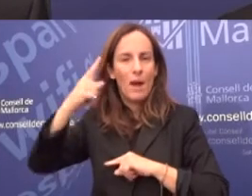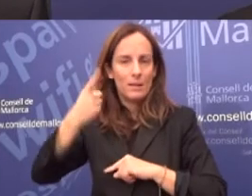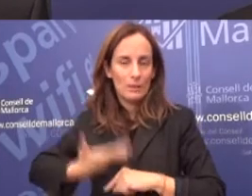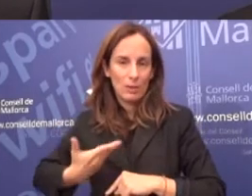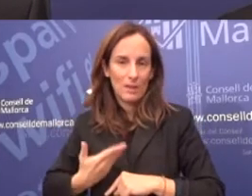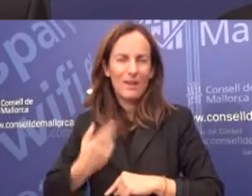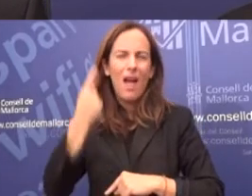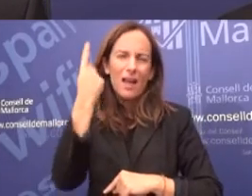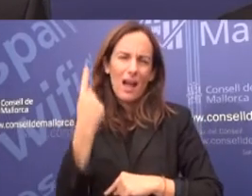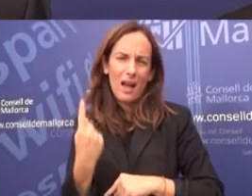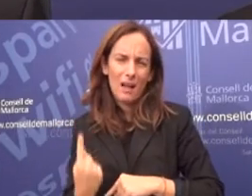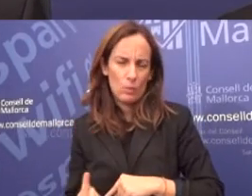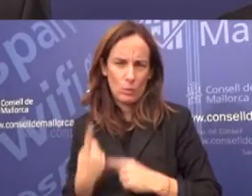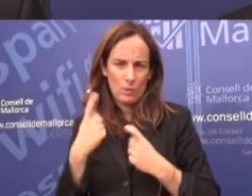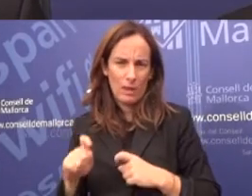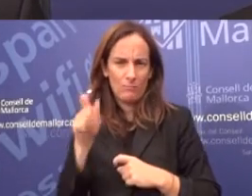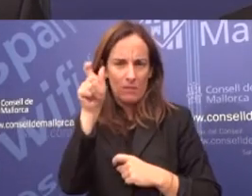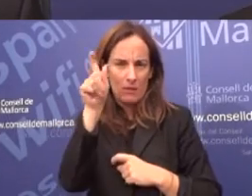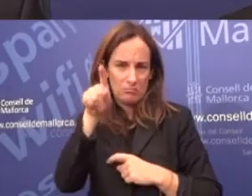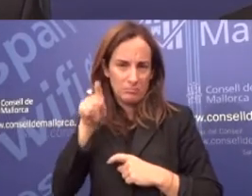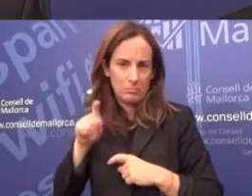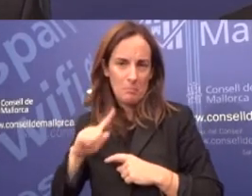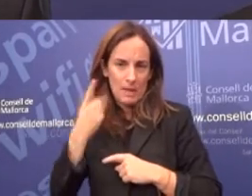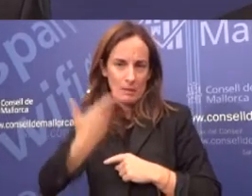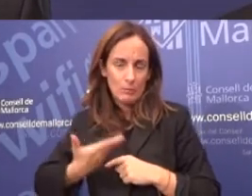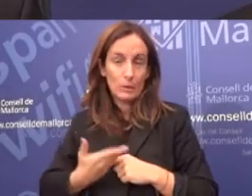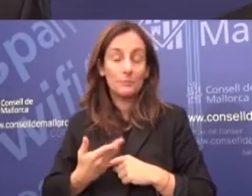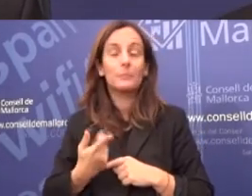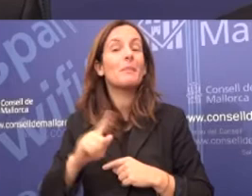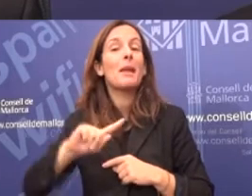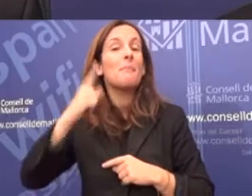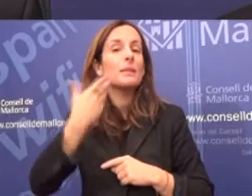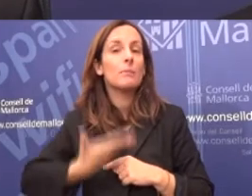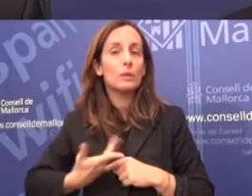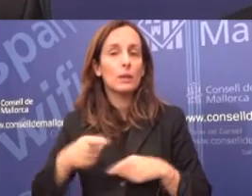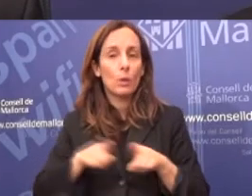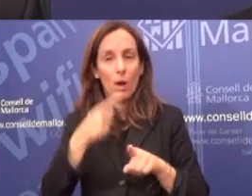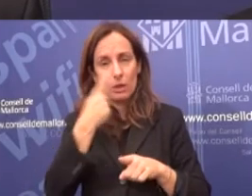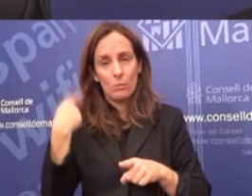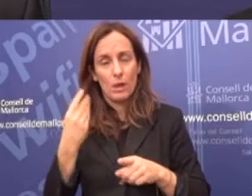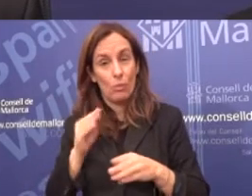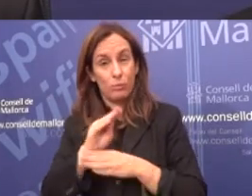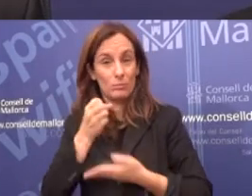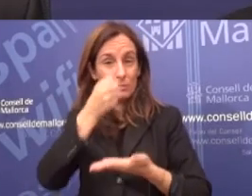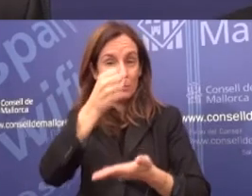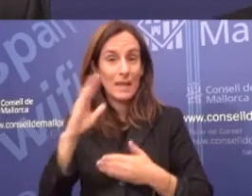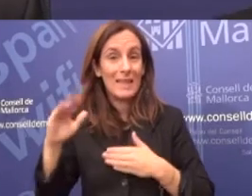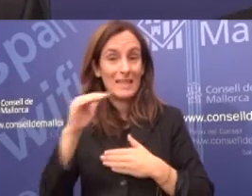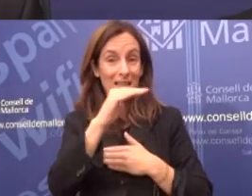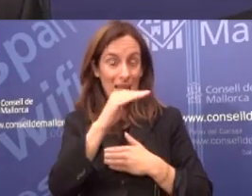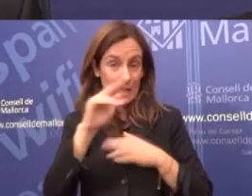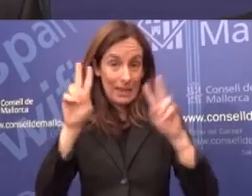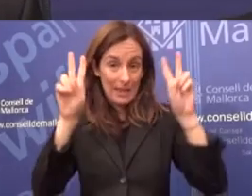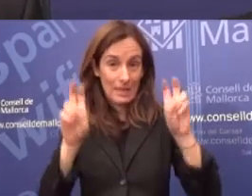detallar partida per partida. Les més importants seran les que, com l'any passat, vàrem destinar a la Serra de Tramuntana